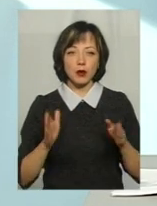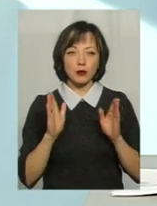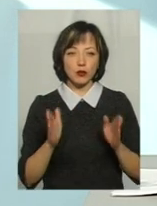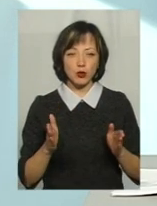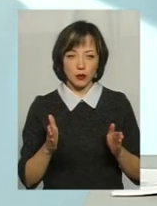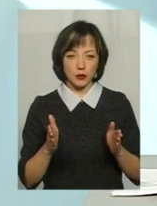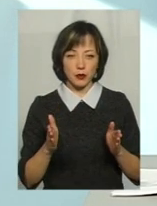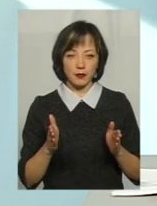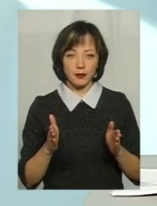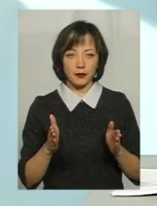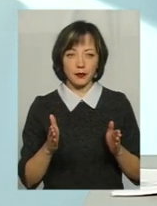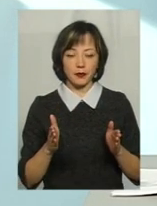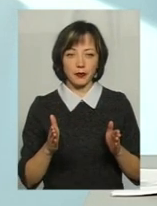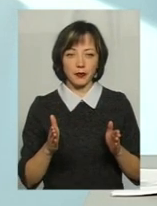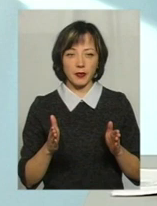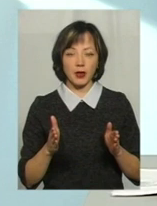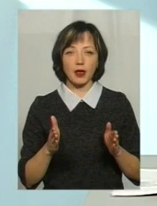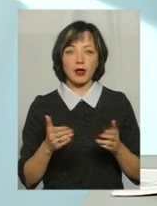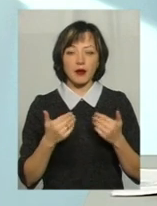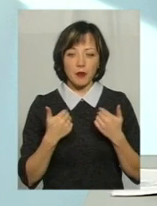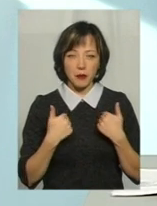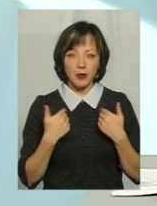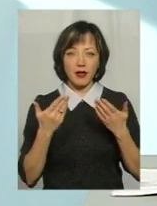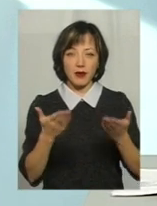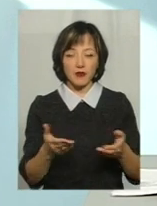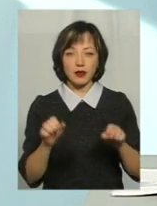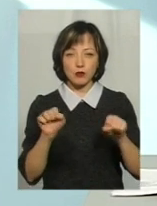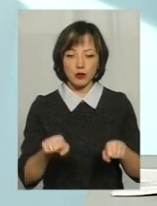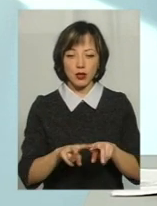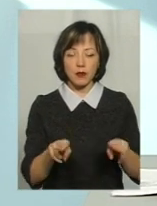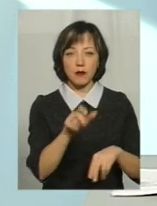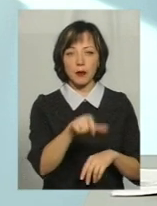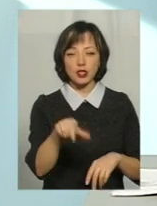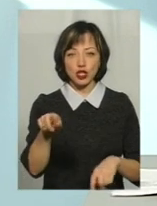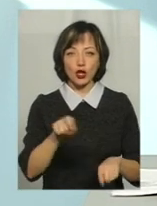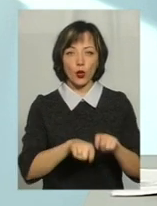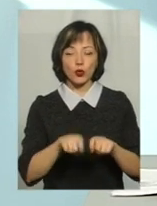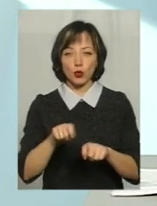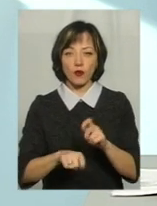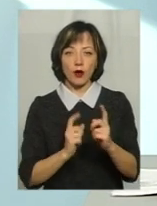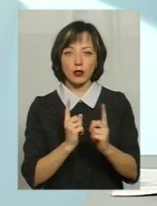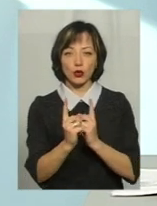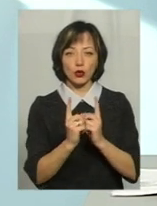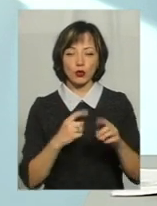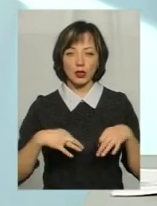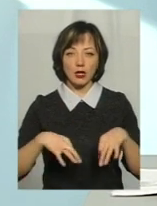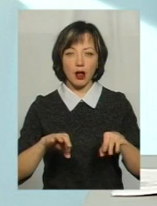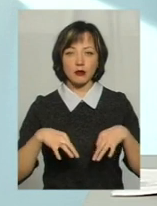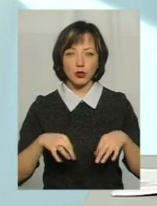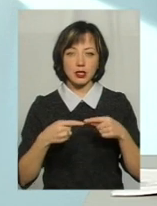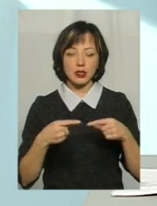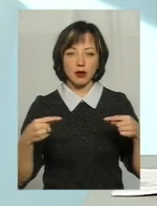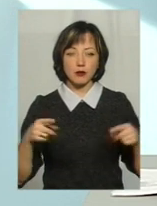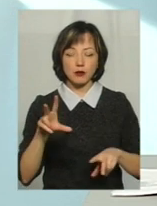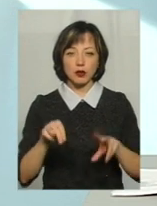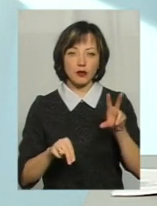і ви зможете, як пасажири, контролювати рух транспортних засобів,